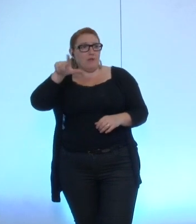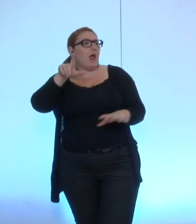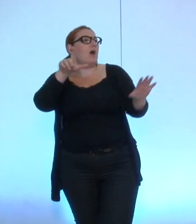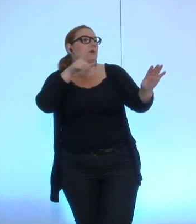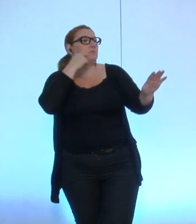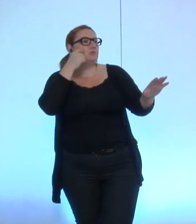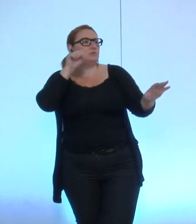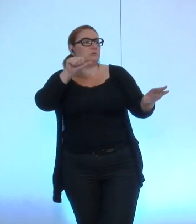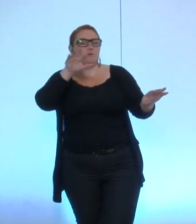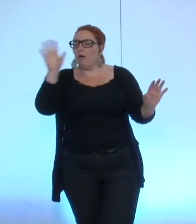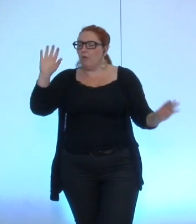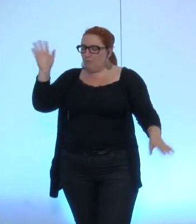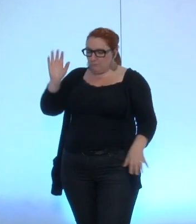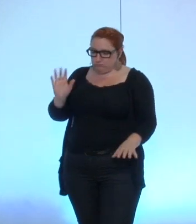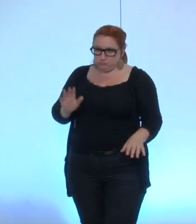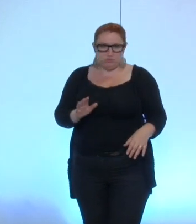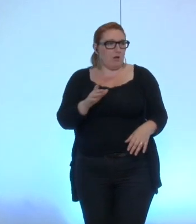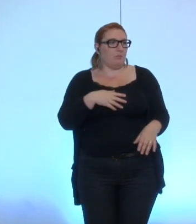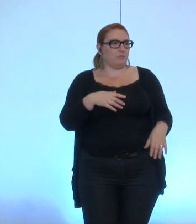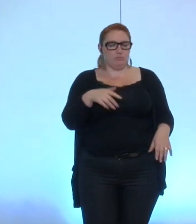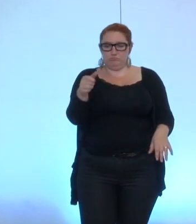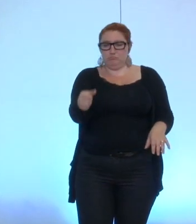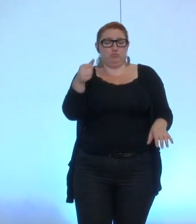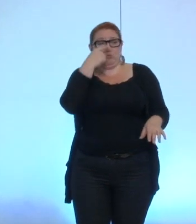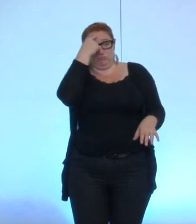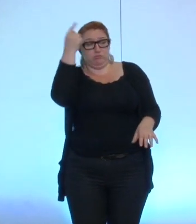Safar non non je vais toucher le bouton